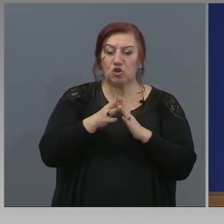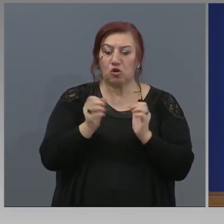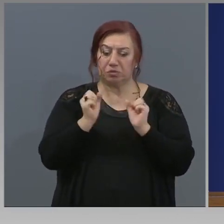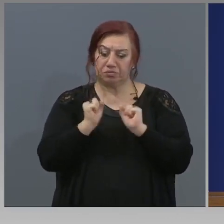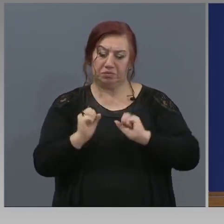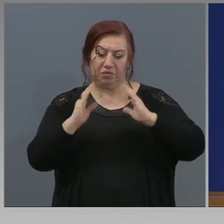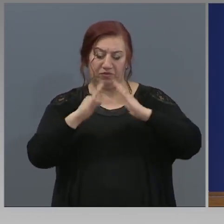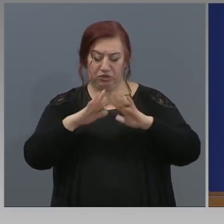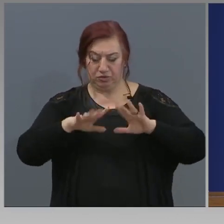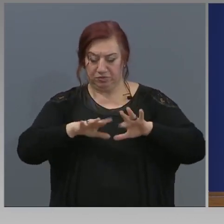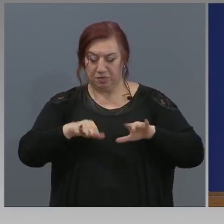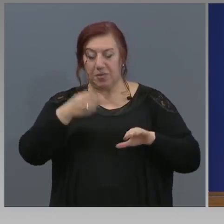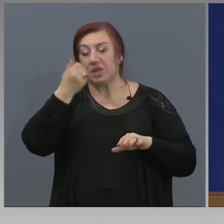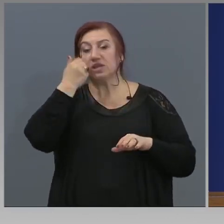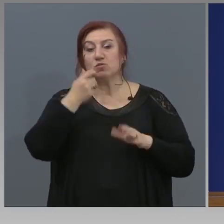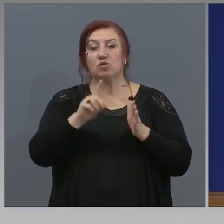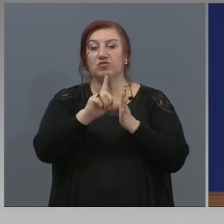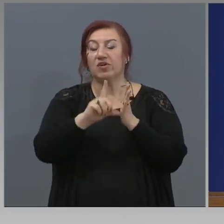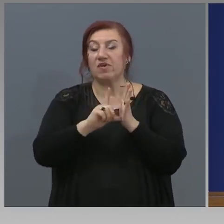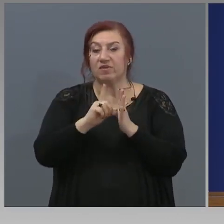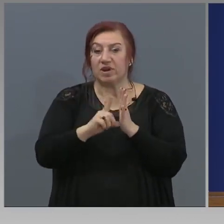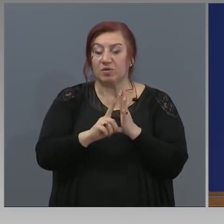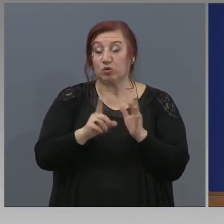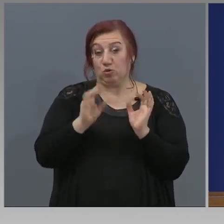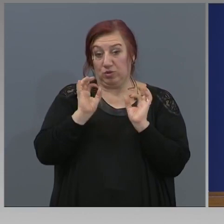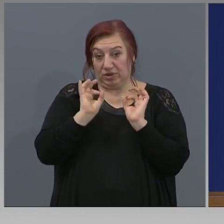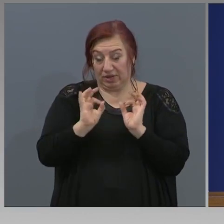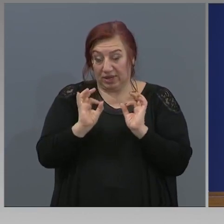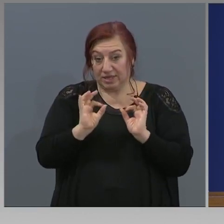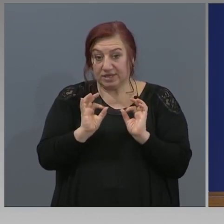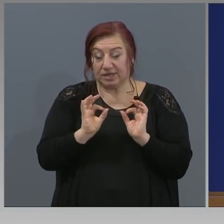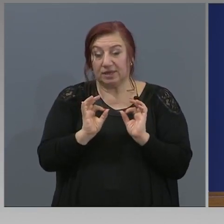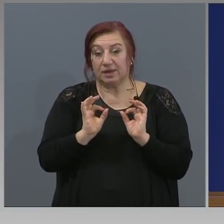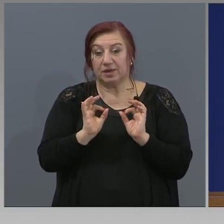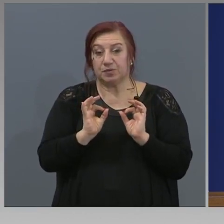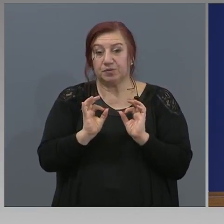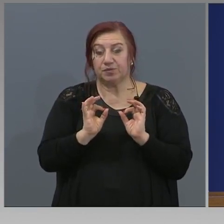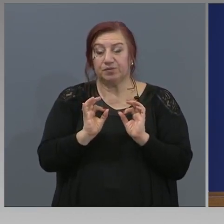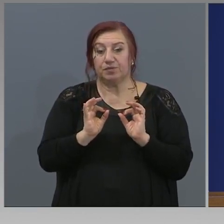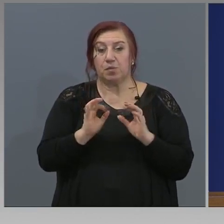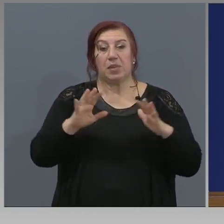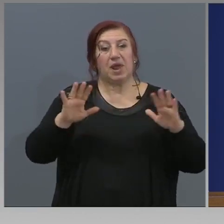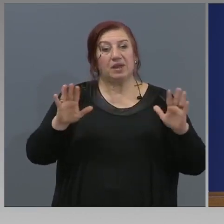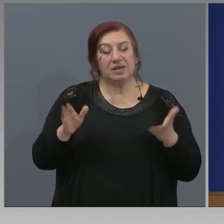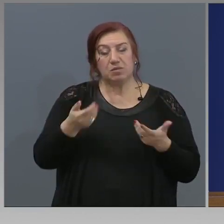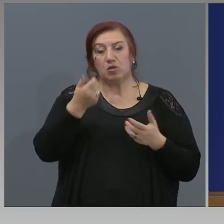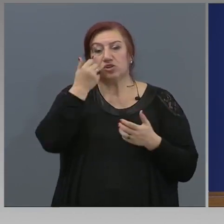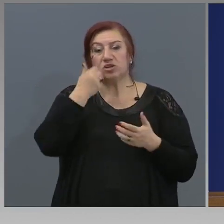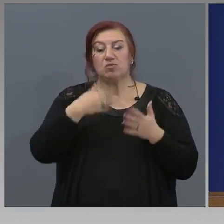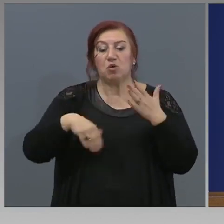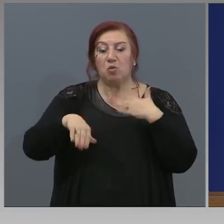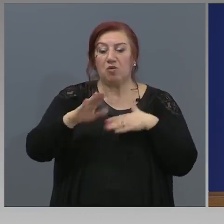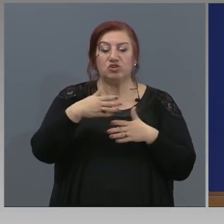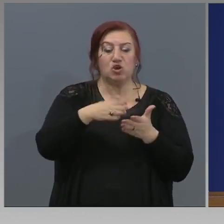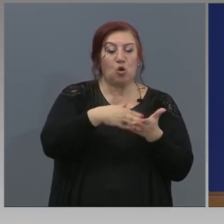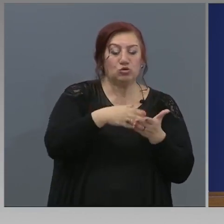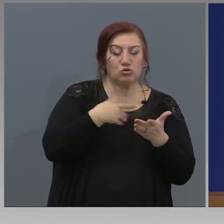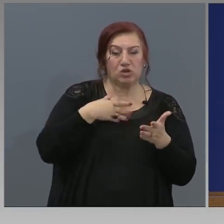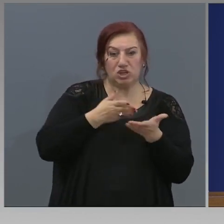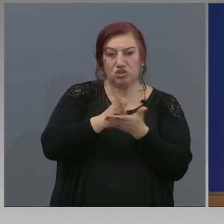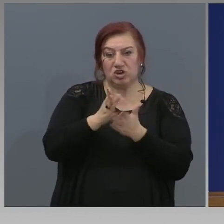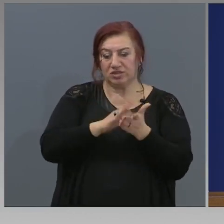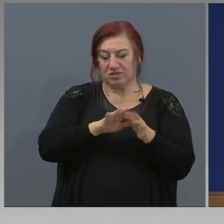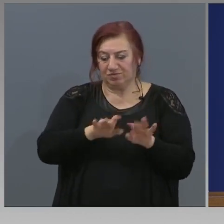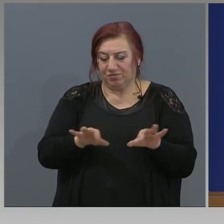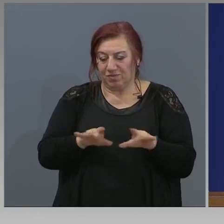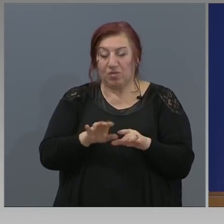необходимото, да използват времето и наистина да започнат да използват повече услуги електронно. нямам тази